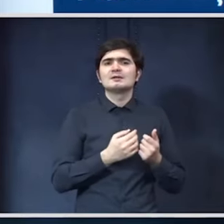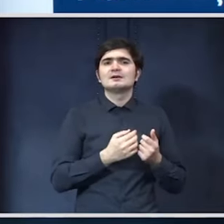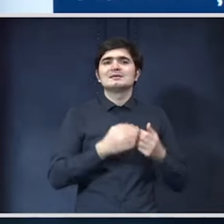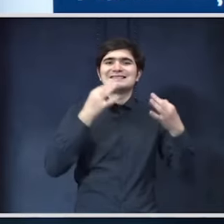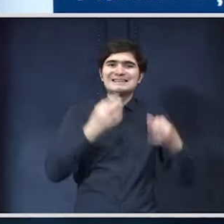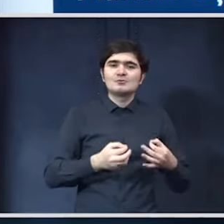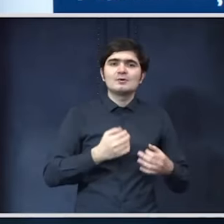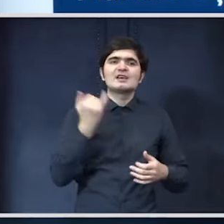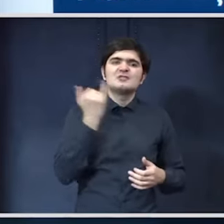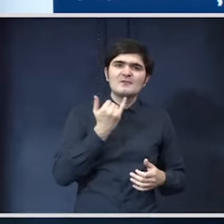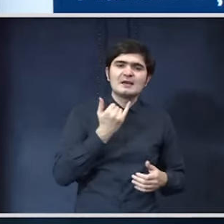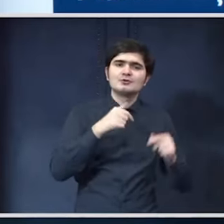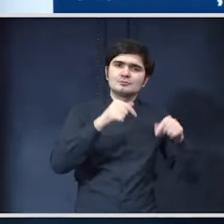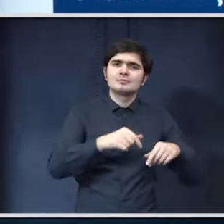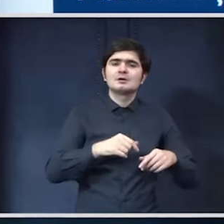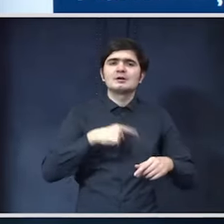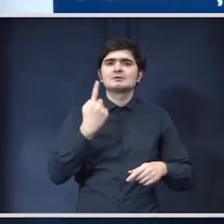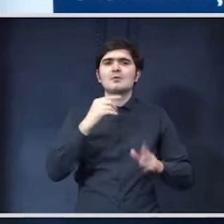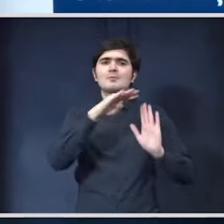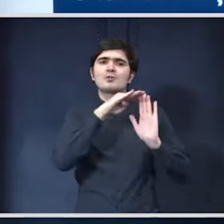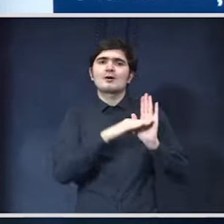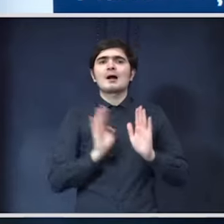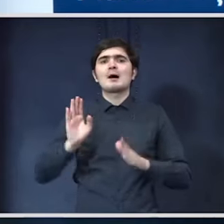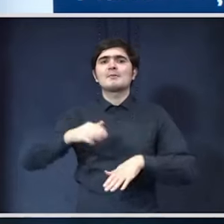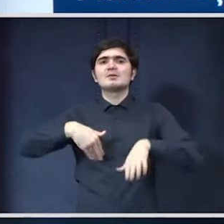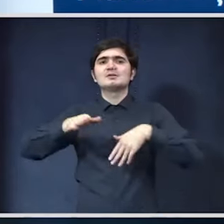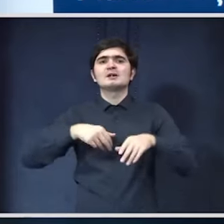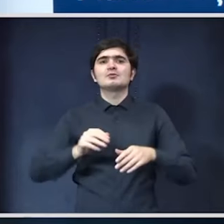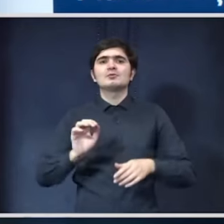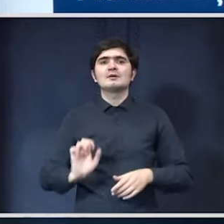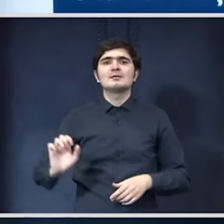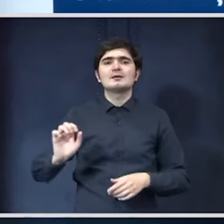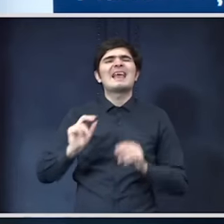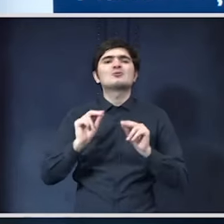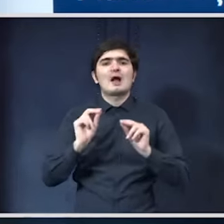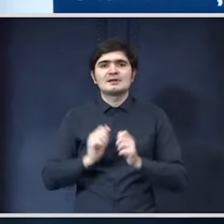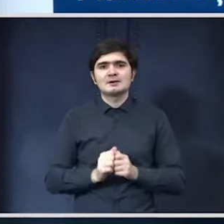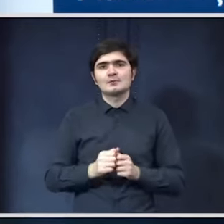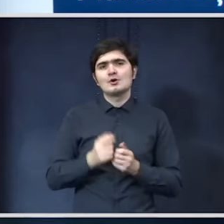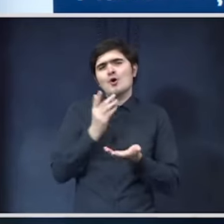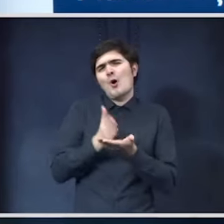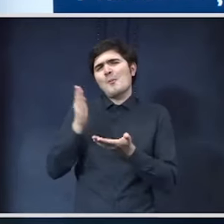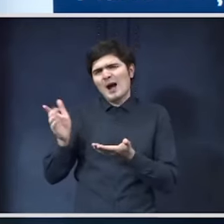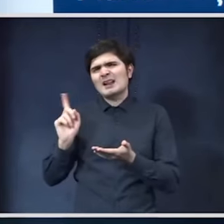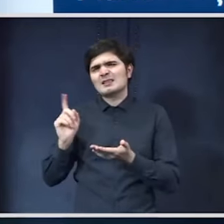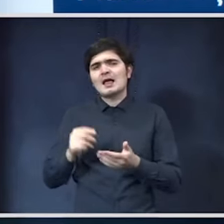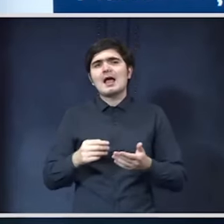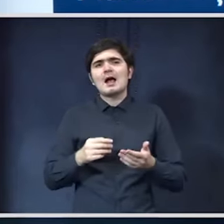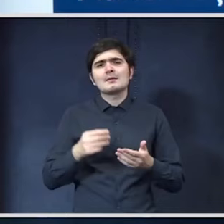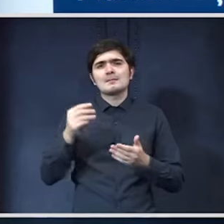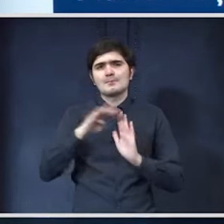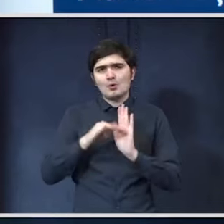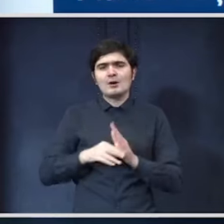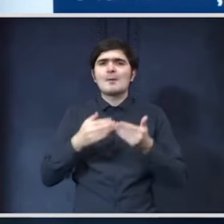vorbim de un program al Ministerul Educației o parte din el a început printr-un prămut de